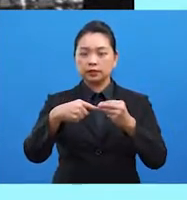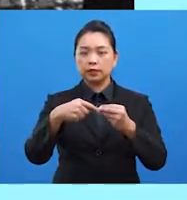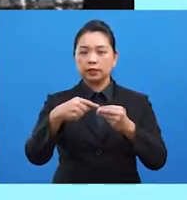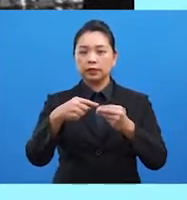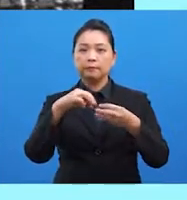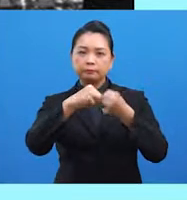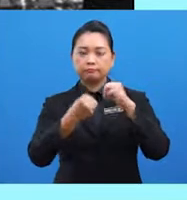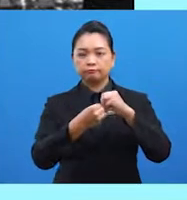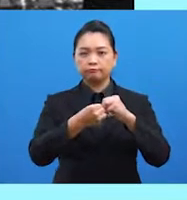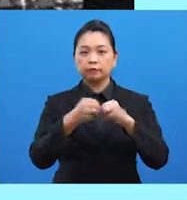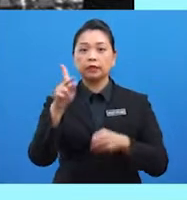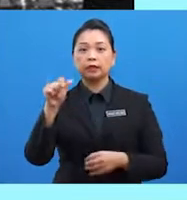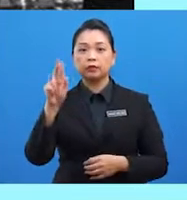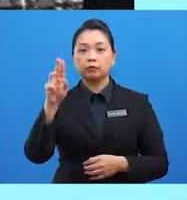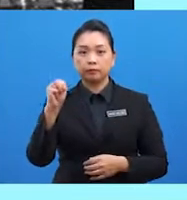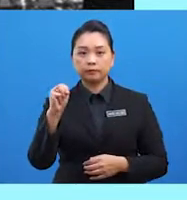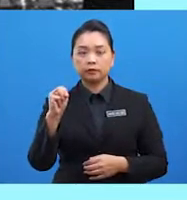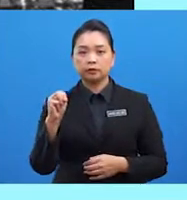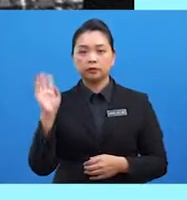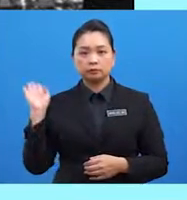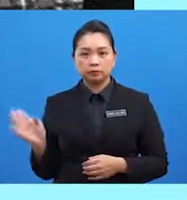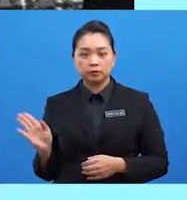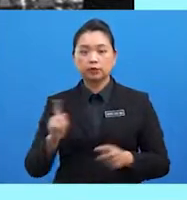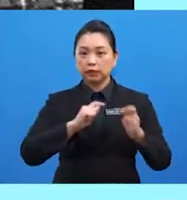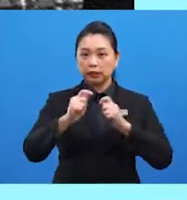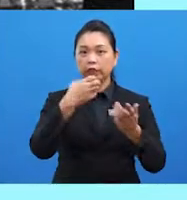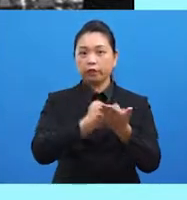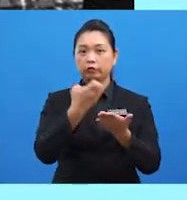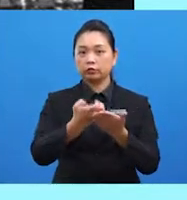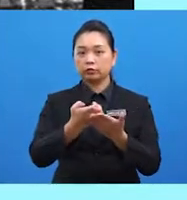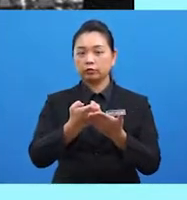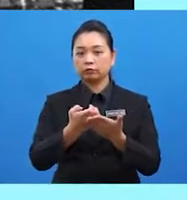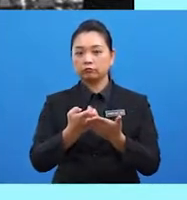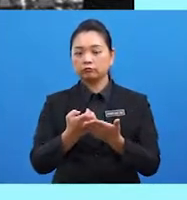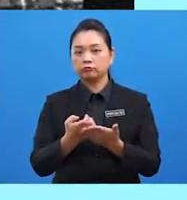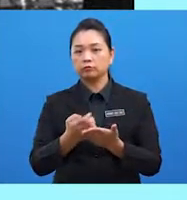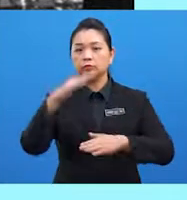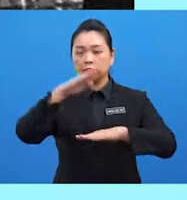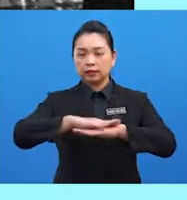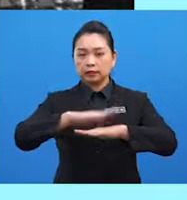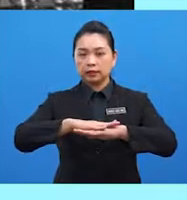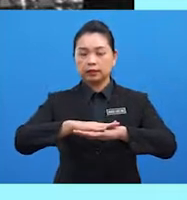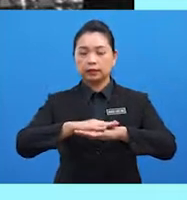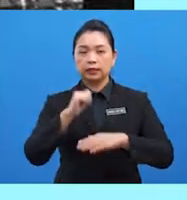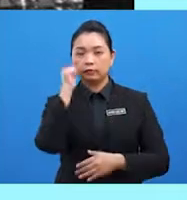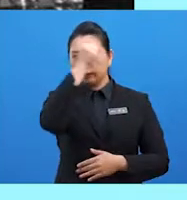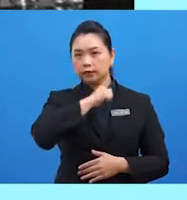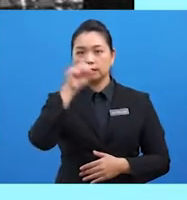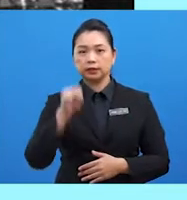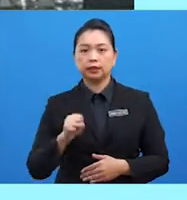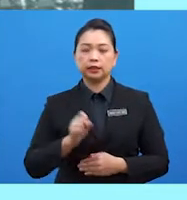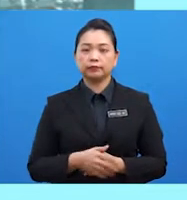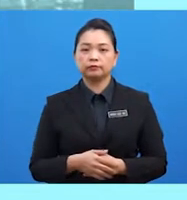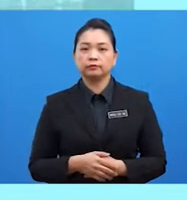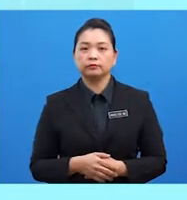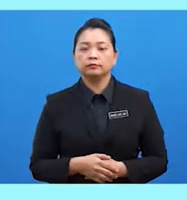pekauman. Penyataan New Delhi tentang tindakan ekonomi ke atas rejim apetid di Afrika Selatan.